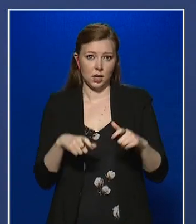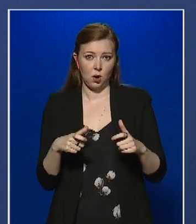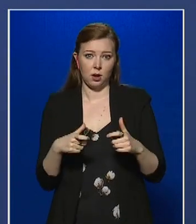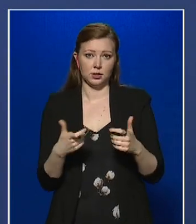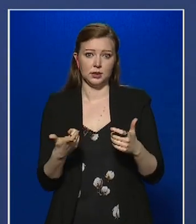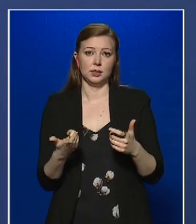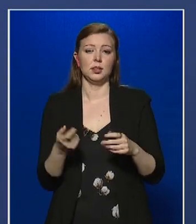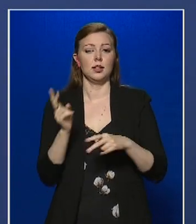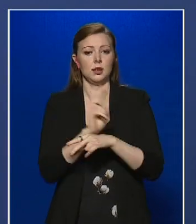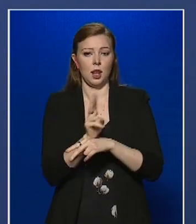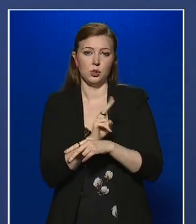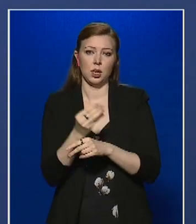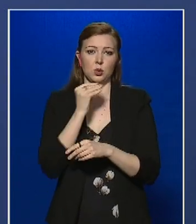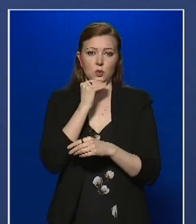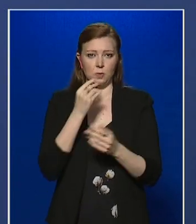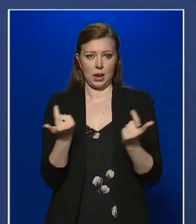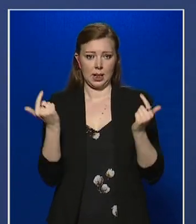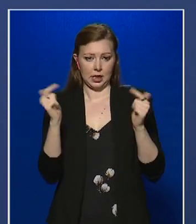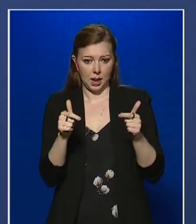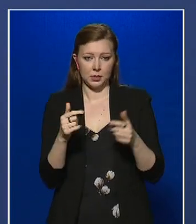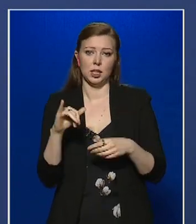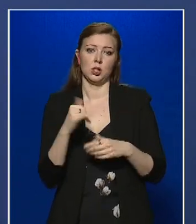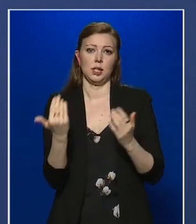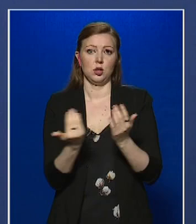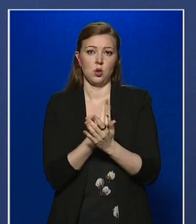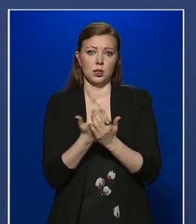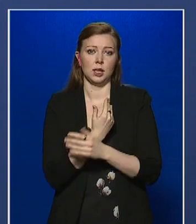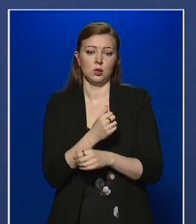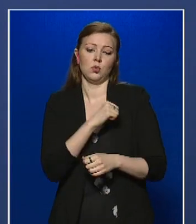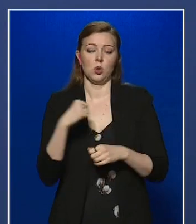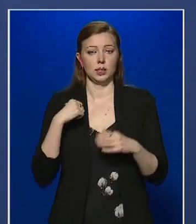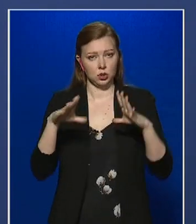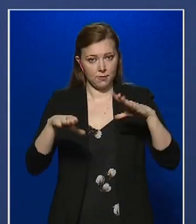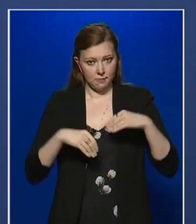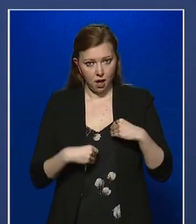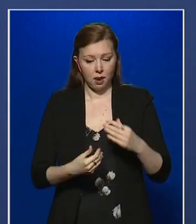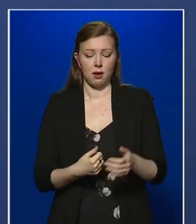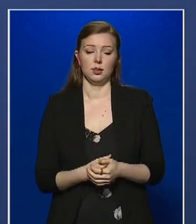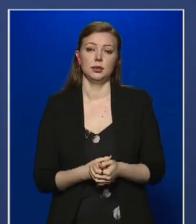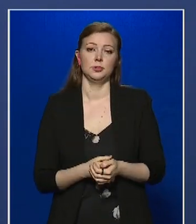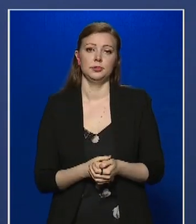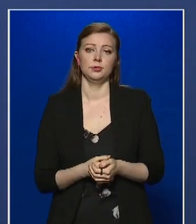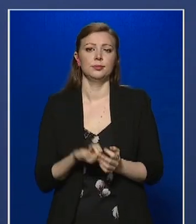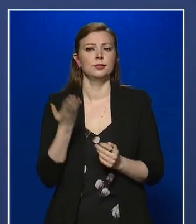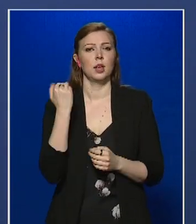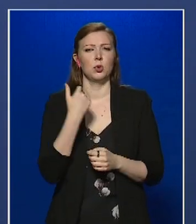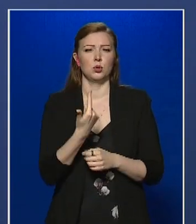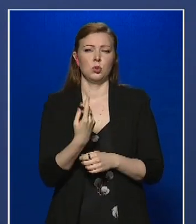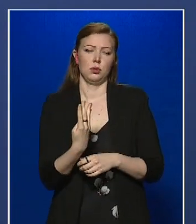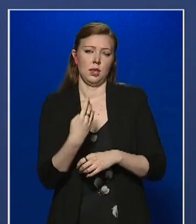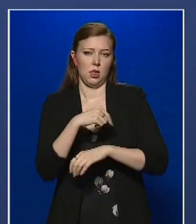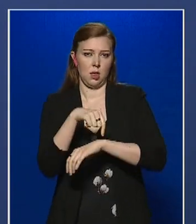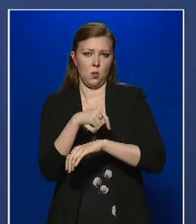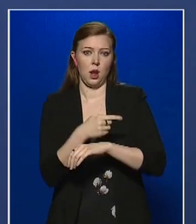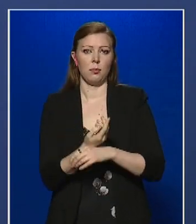ellenőrzésére szolgáló szoftver telepítését és használatát önkéntesen vállalták. Az elmúlt 24 órában